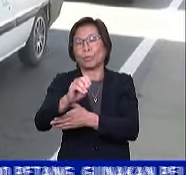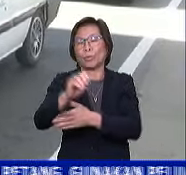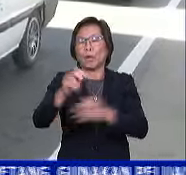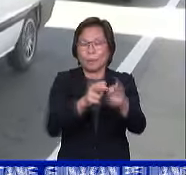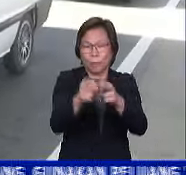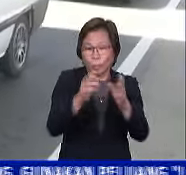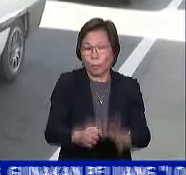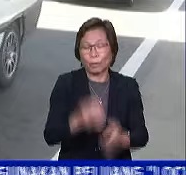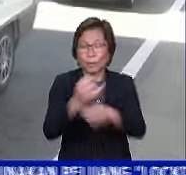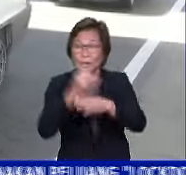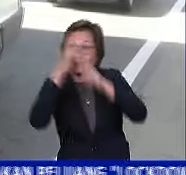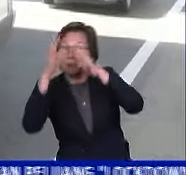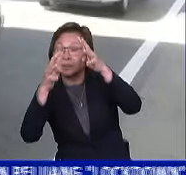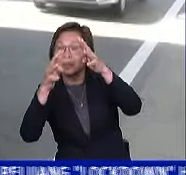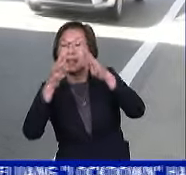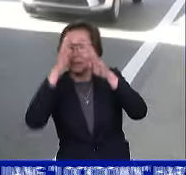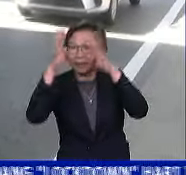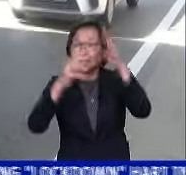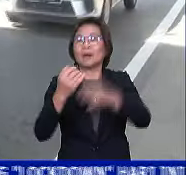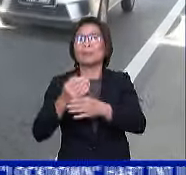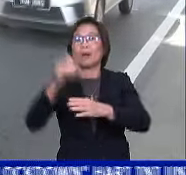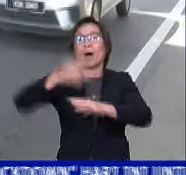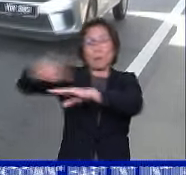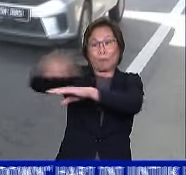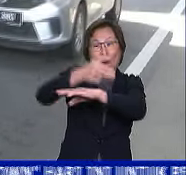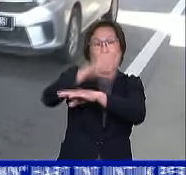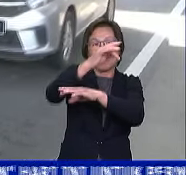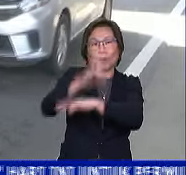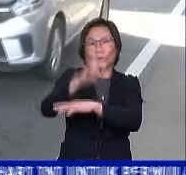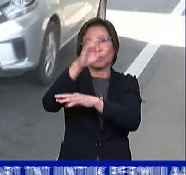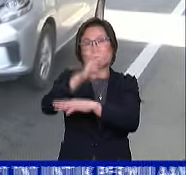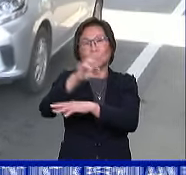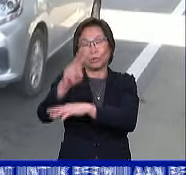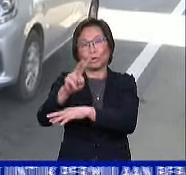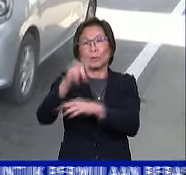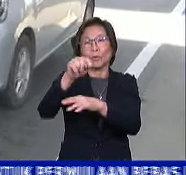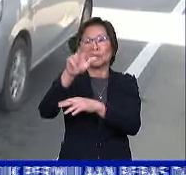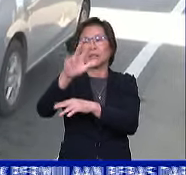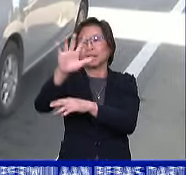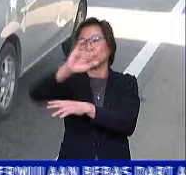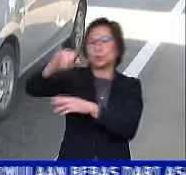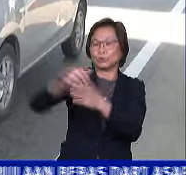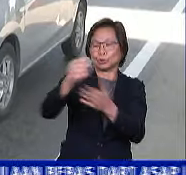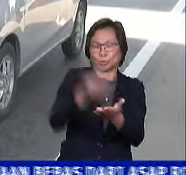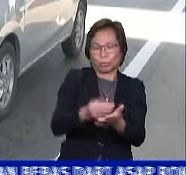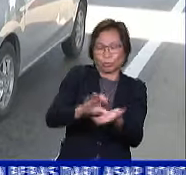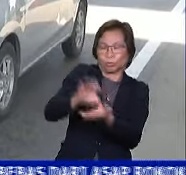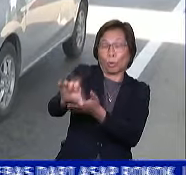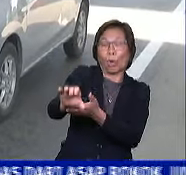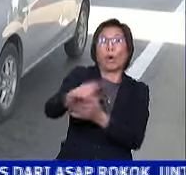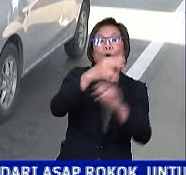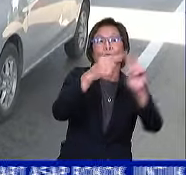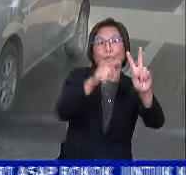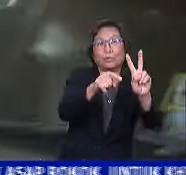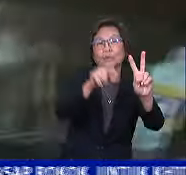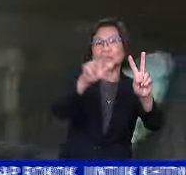industri kreatif. Bagi alaun khas warisan hadapan, 862.35 juta ringgit telah disalurkan berdasarkan